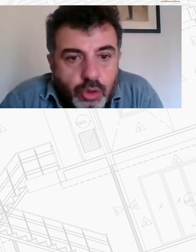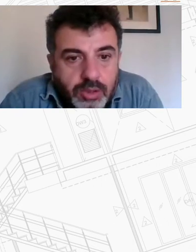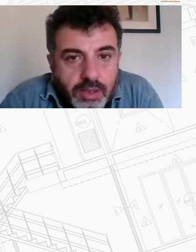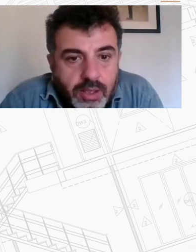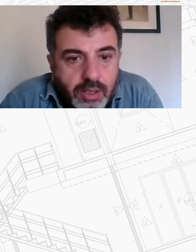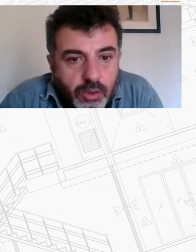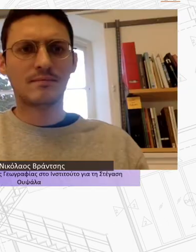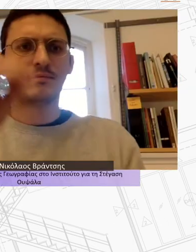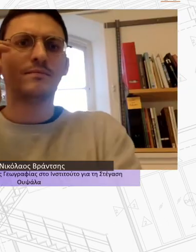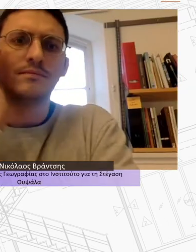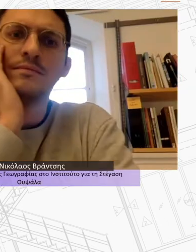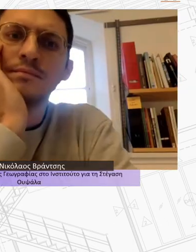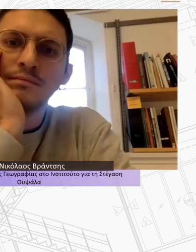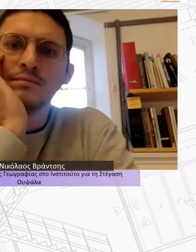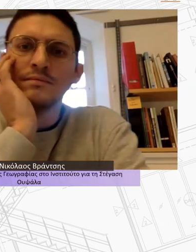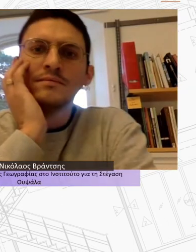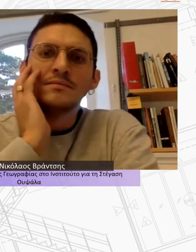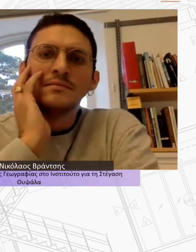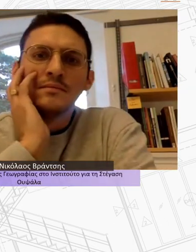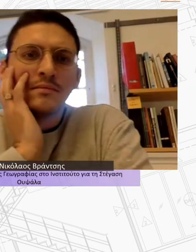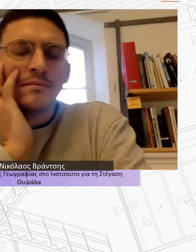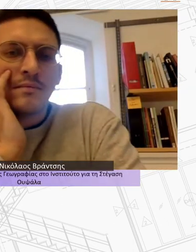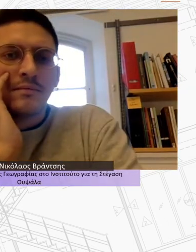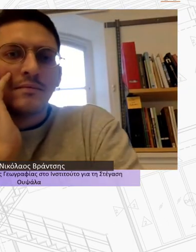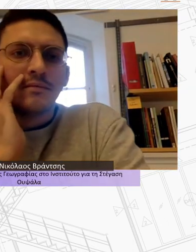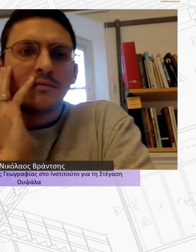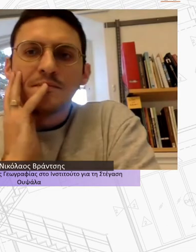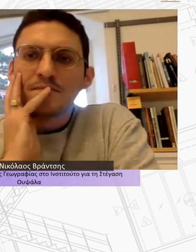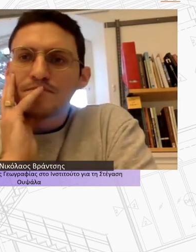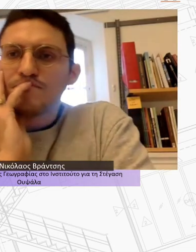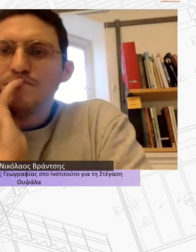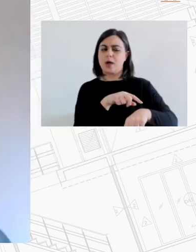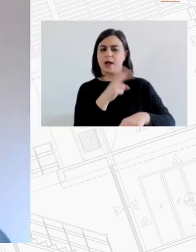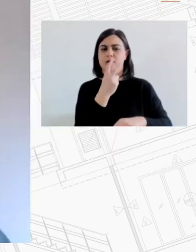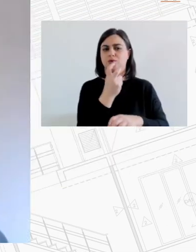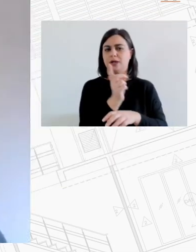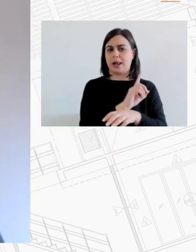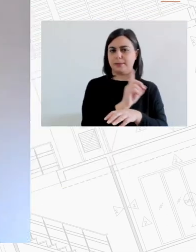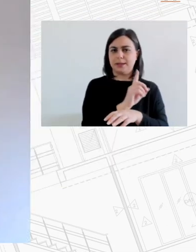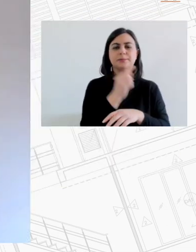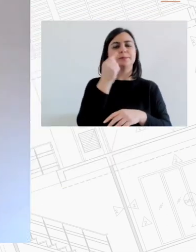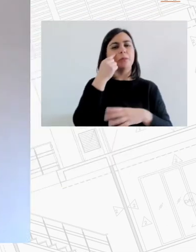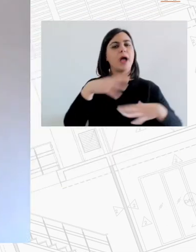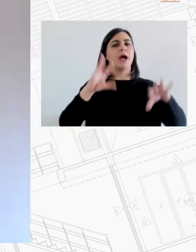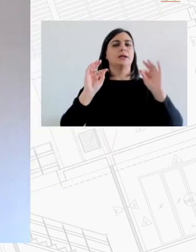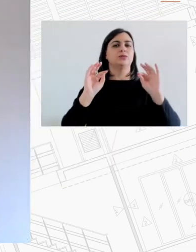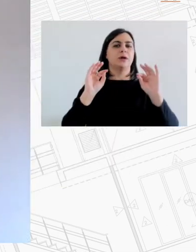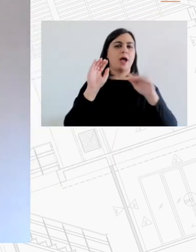Νομίζω ότι ήρθε η ώρα να περάσουμε έχουμε ένα εικοσάλετο στη διάθεσή μας περίπου να περάσουμε στο στάδιο των ερωτήσεων